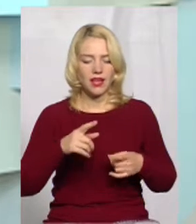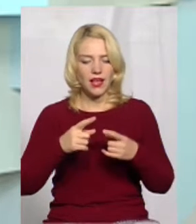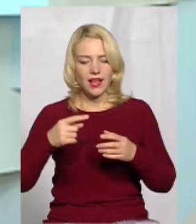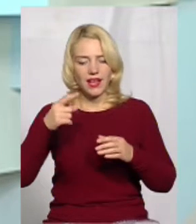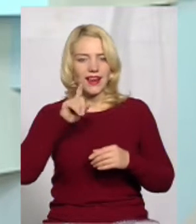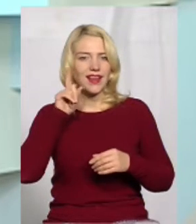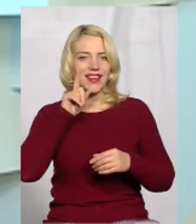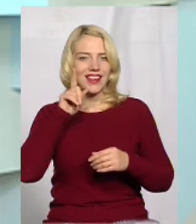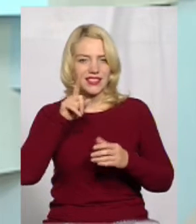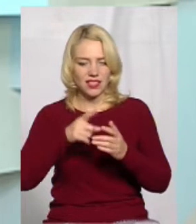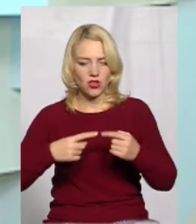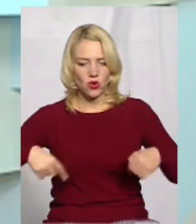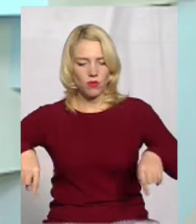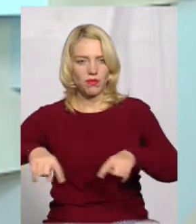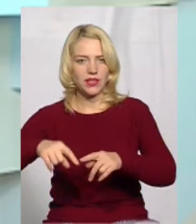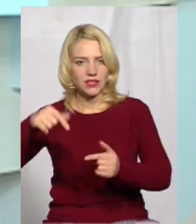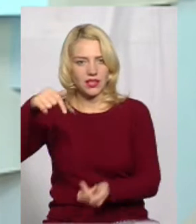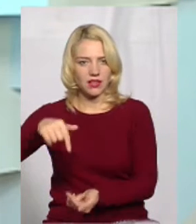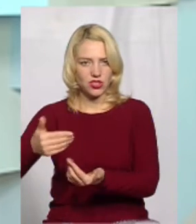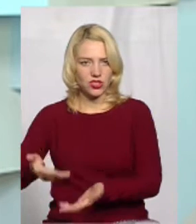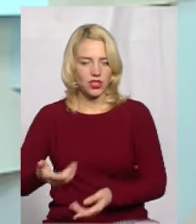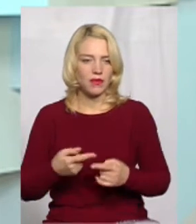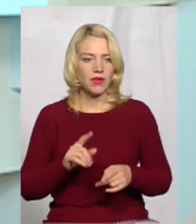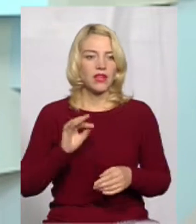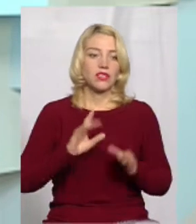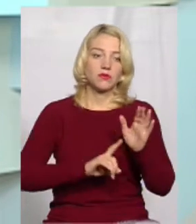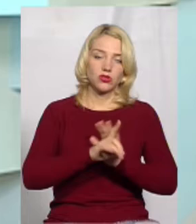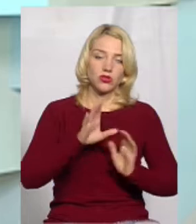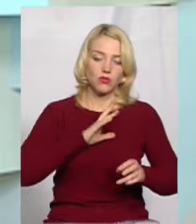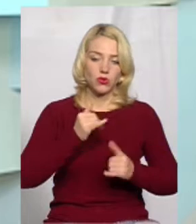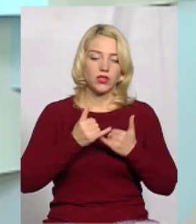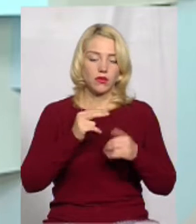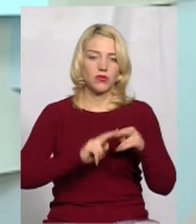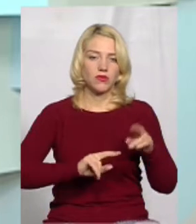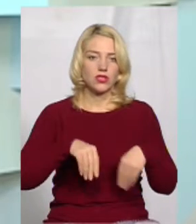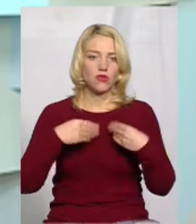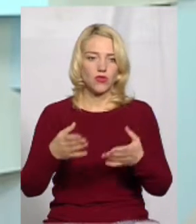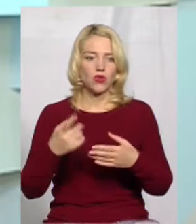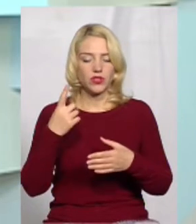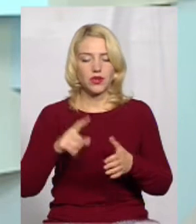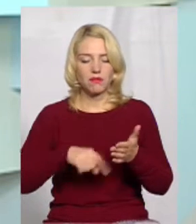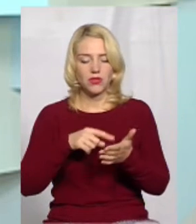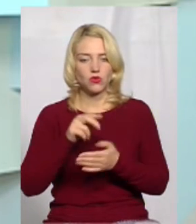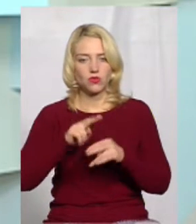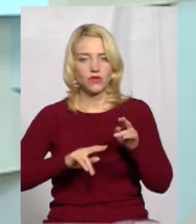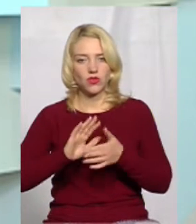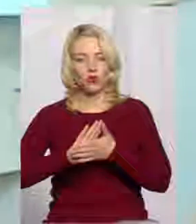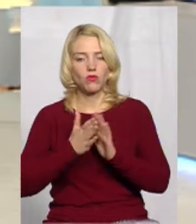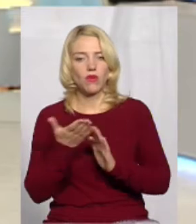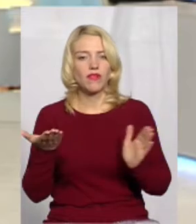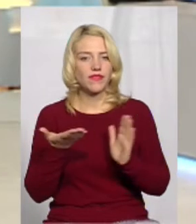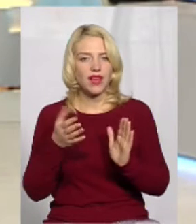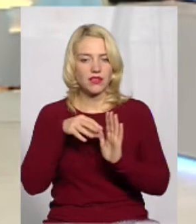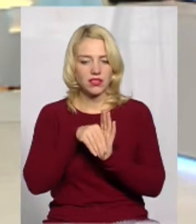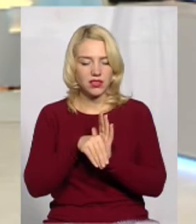подивитися на документах, то для будівництва спочатку було видано взагалі одні містобудівні умови, в яких